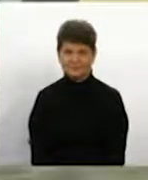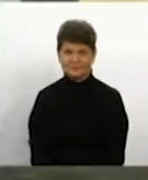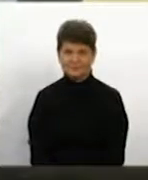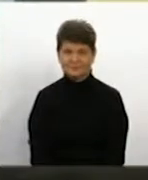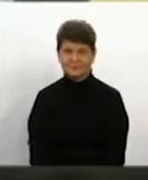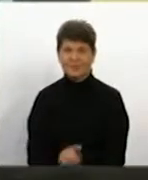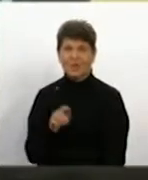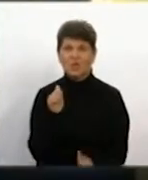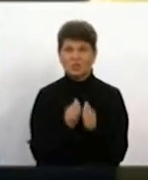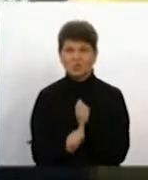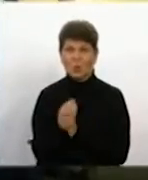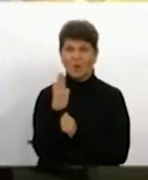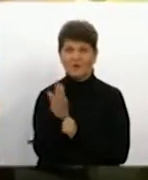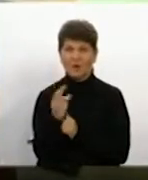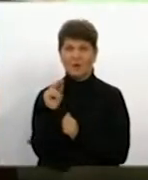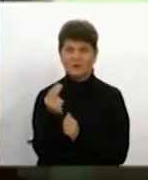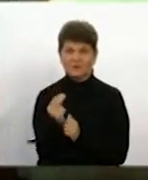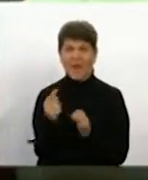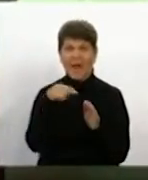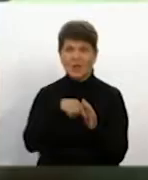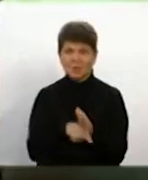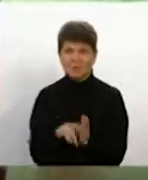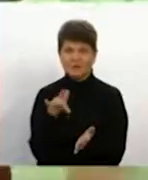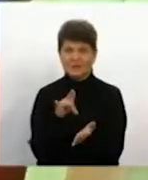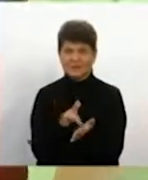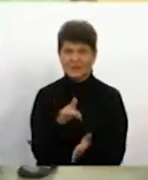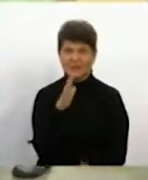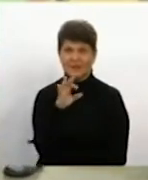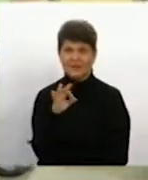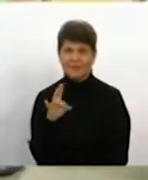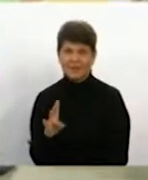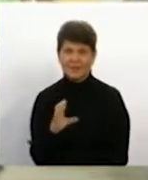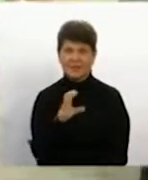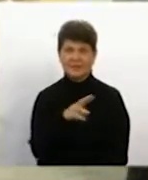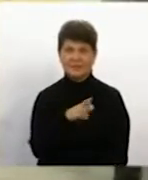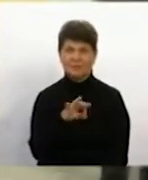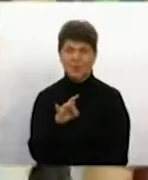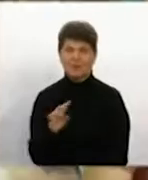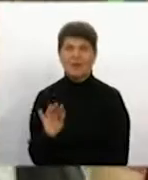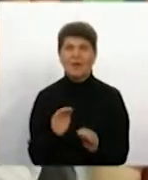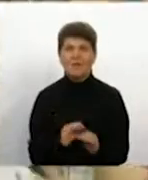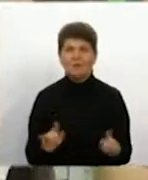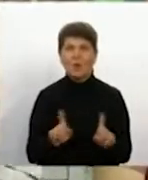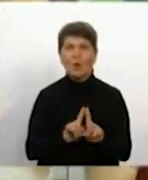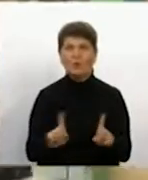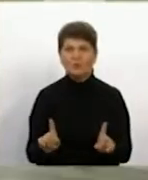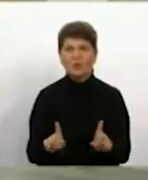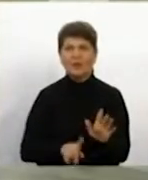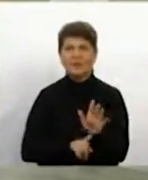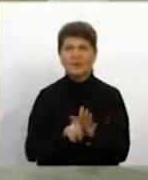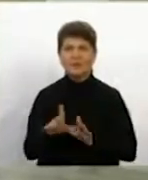Щовівторка та четверга в інклюзивному центрі «Вінсмарт» збираються вихованці особливого театру. Заняття розпочинаються з руханки.